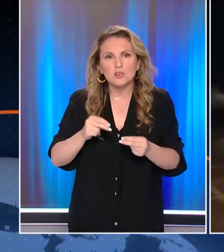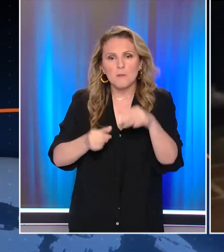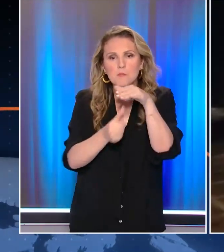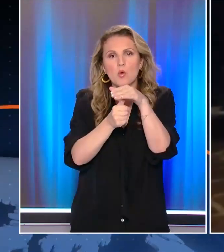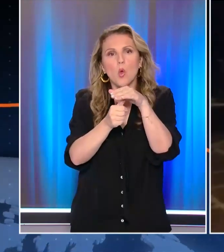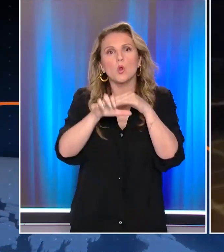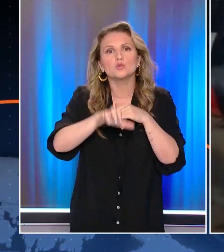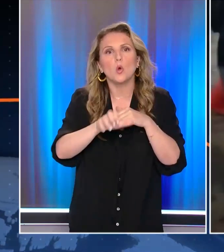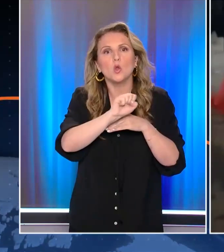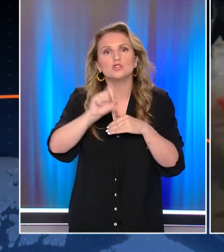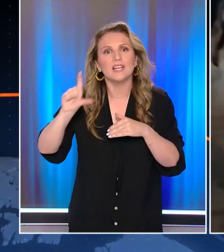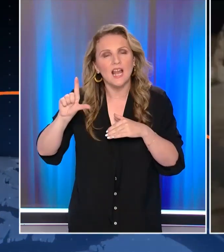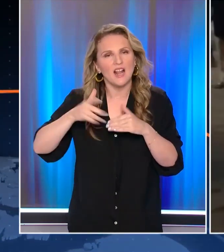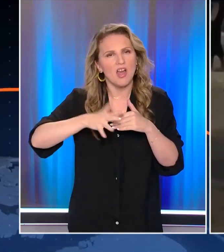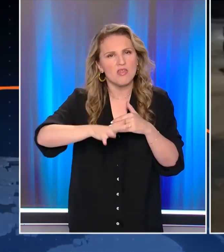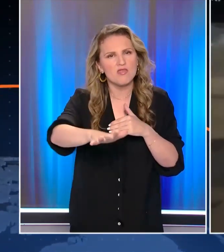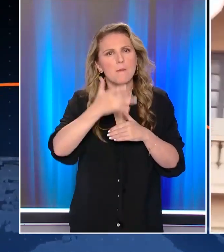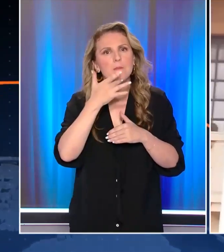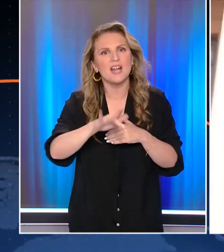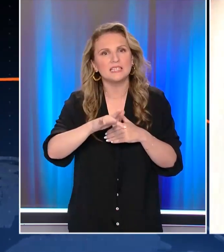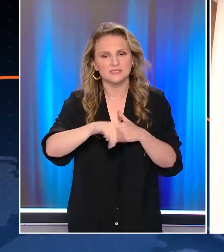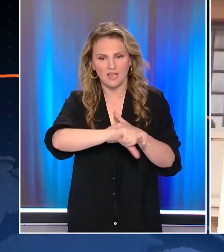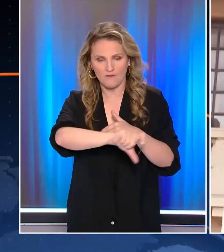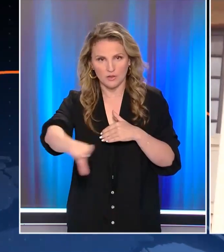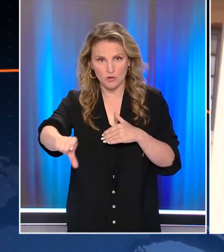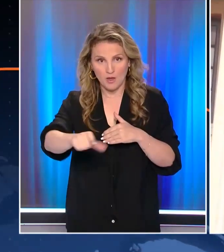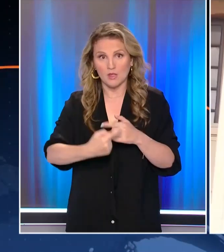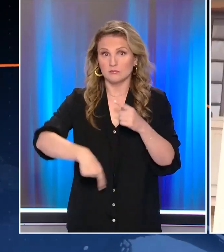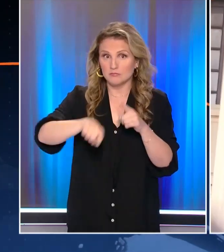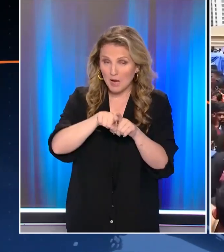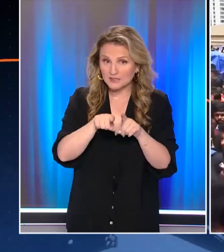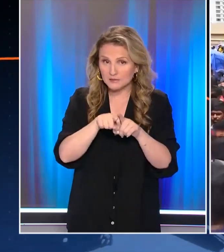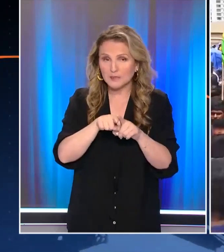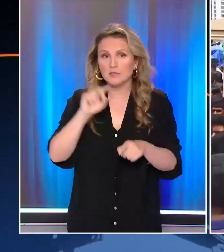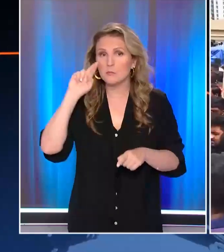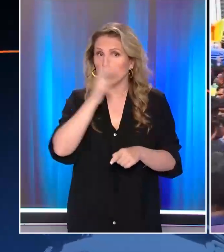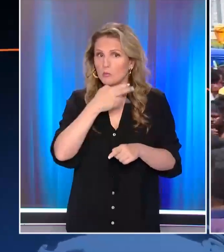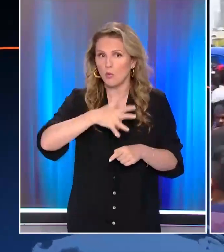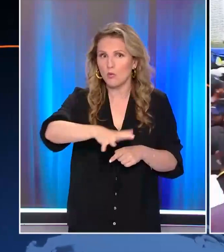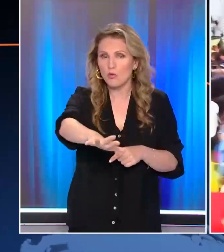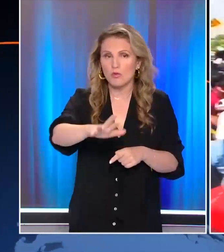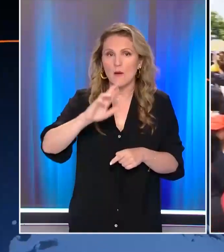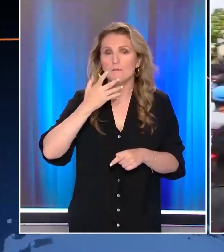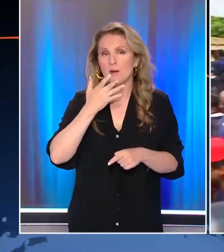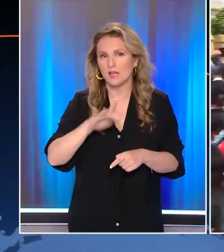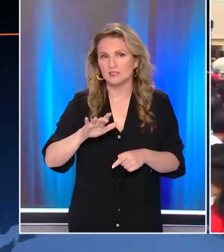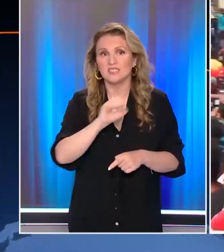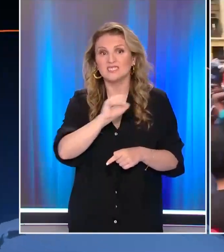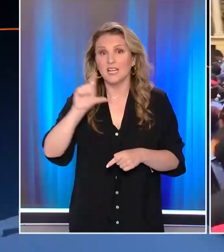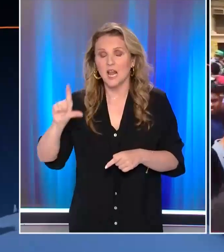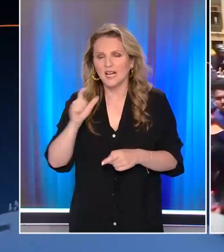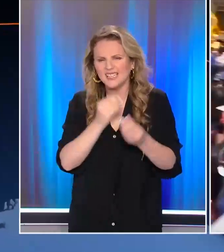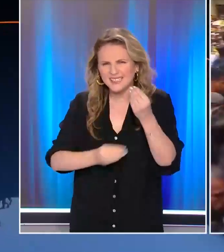πρόεδρο της χώρας να προαναγγέλει την παρέτησή του εντός της εβδομάδας όπως και ο Πρωθυπουργός Η Σρι Λάνκα αντιμετωπίζει τη